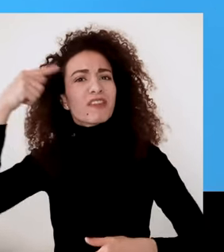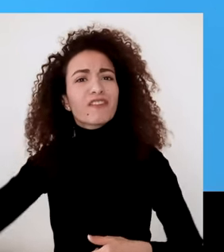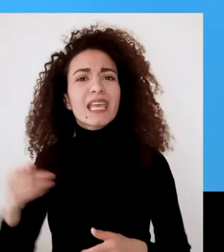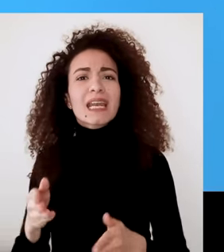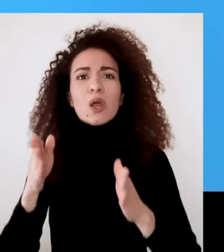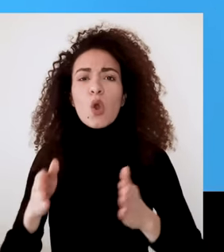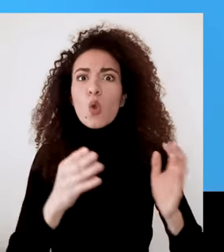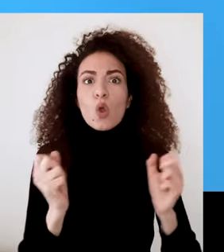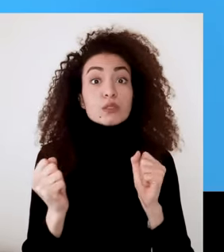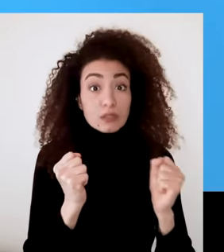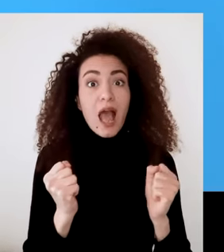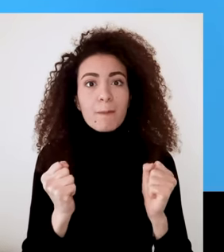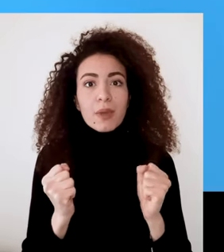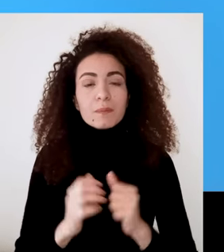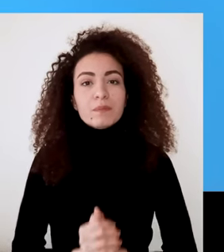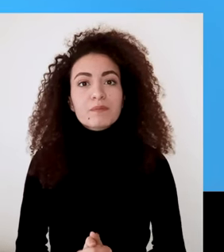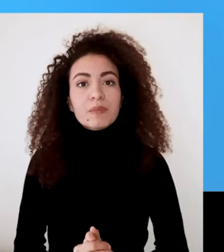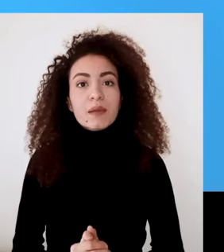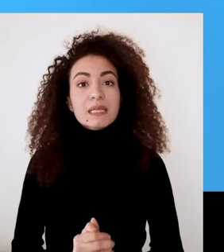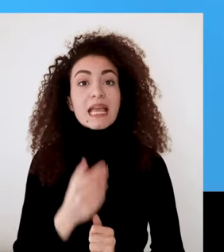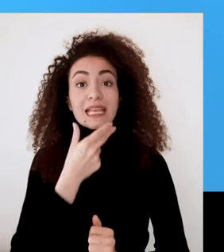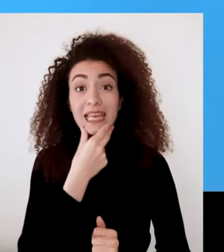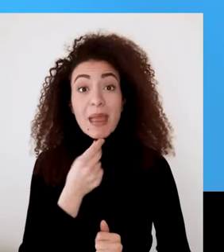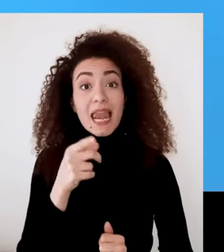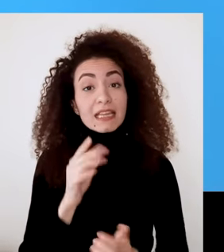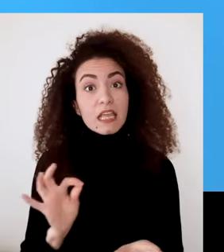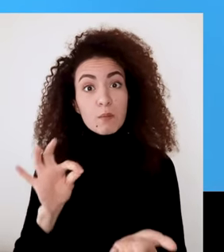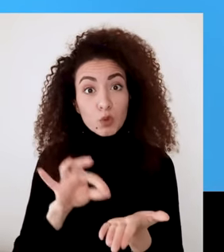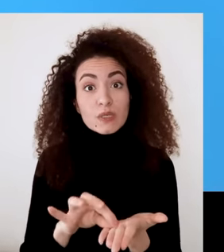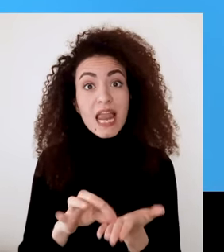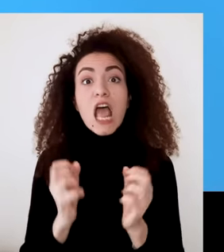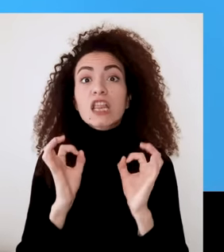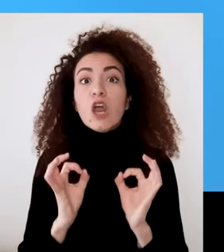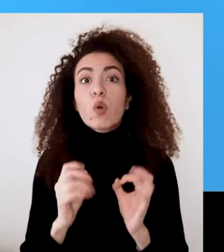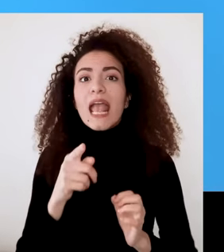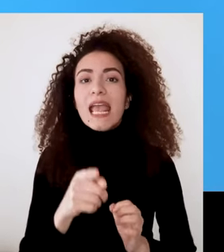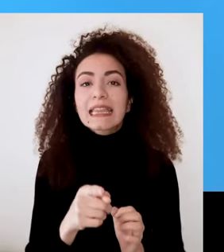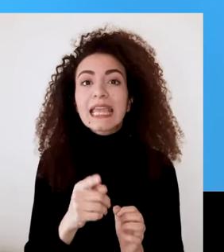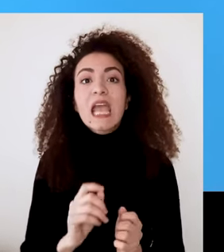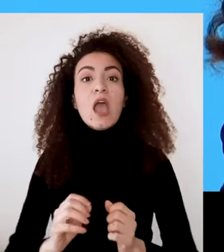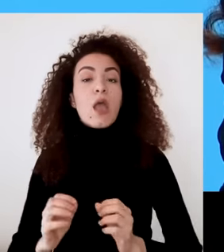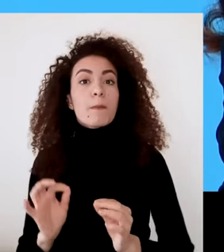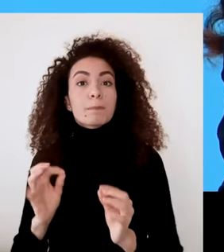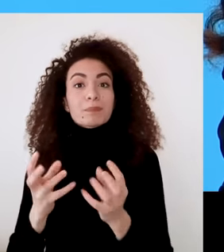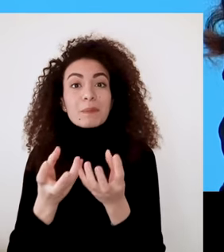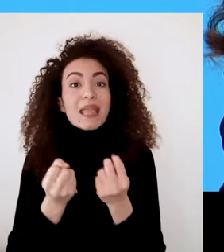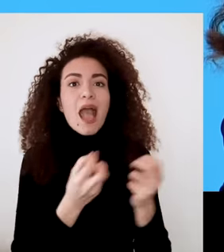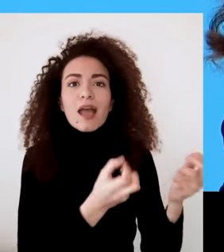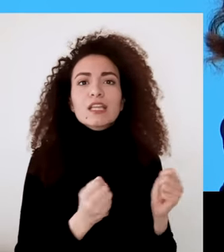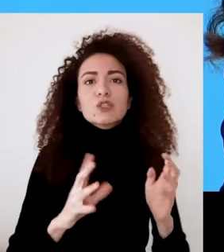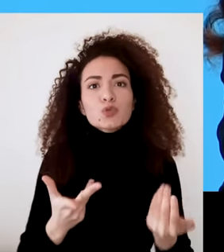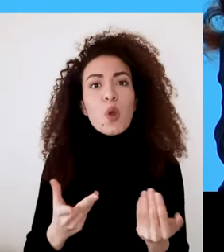بمجتمع وسياسات وتحقيق مستوى ونوعية حياة تعطيكي نفس الحوق والفرص المتاحة للآخرين بحاجة